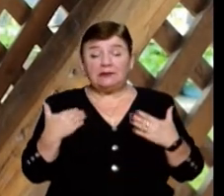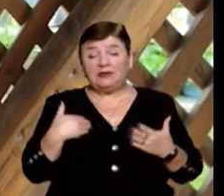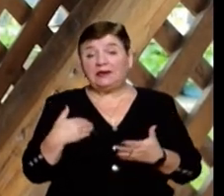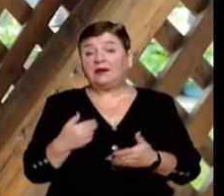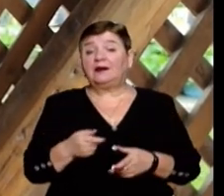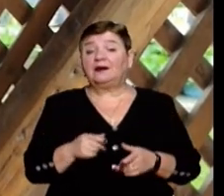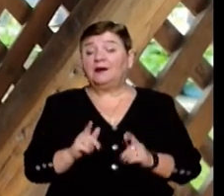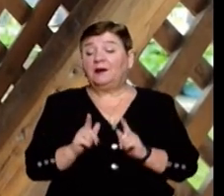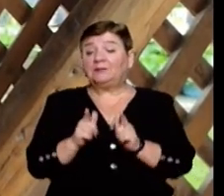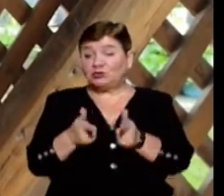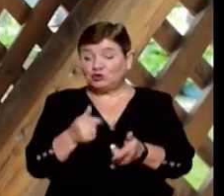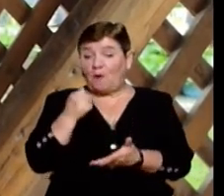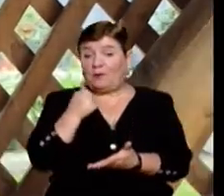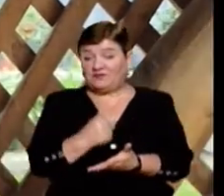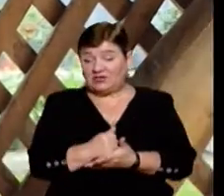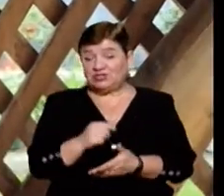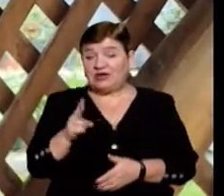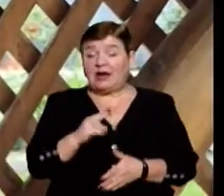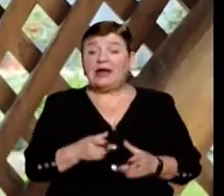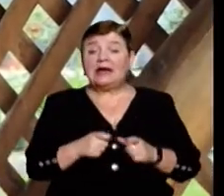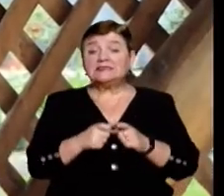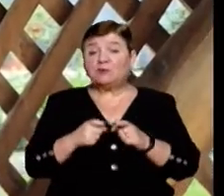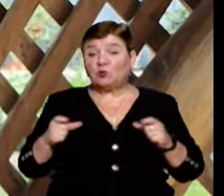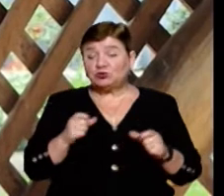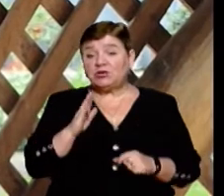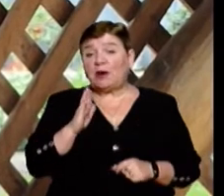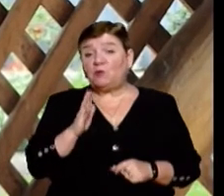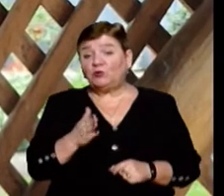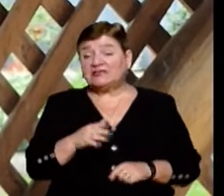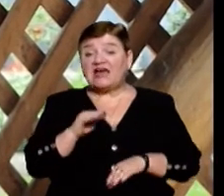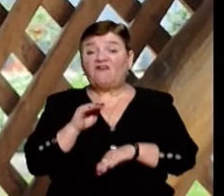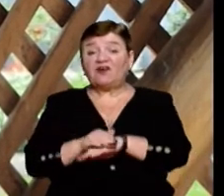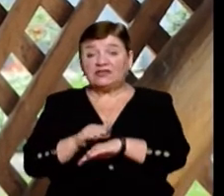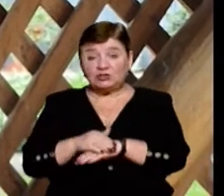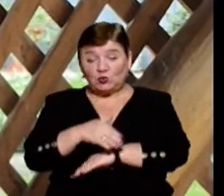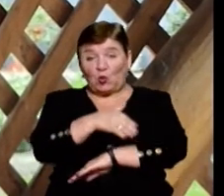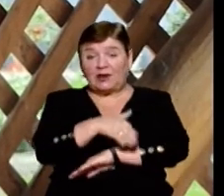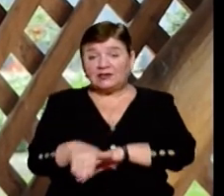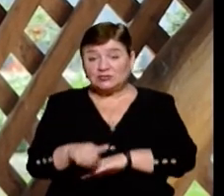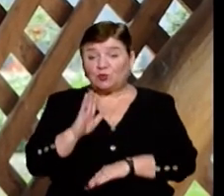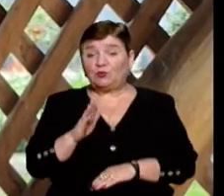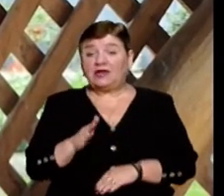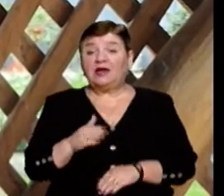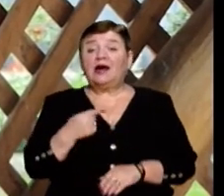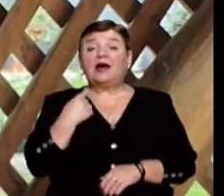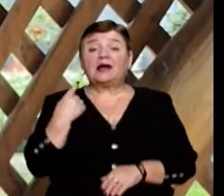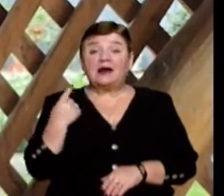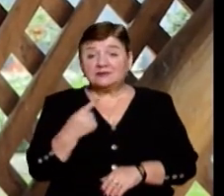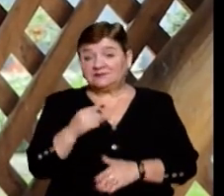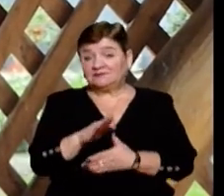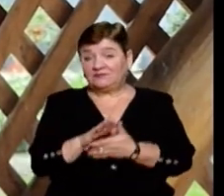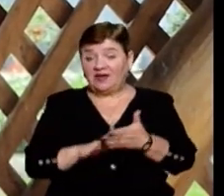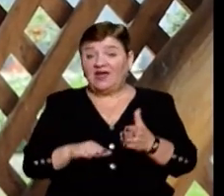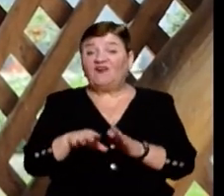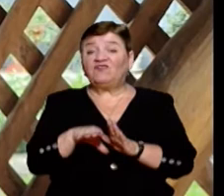підтвердження, що так, мою виборчу адресу змінено. Запрошення буде приходити за фактичною адресою проживання, тому що одразу у заяві визначено і